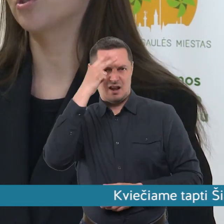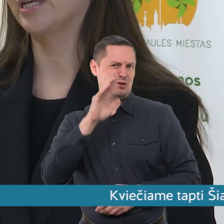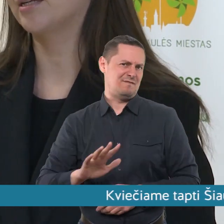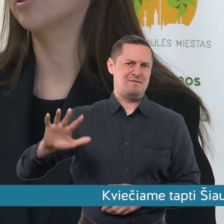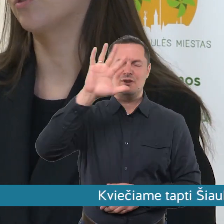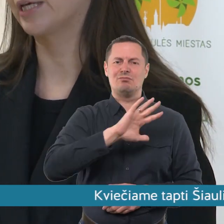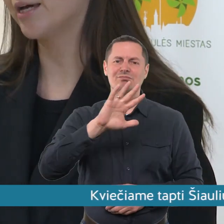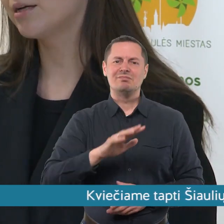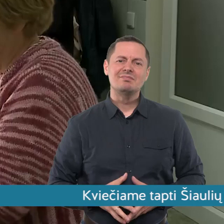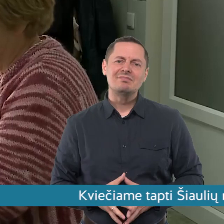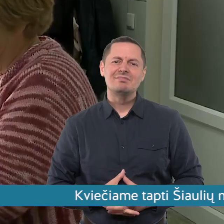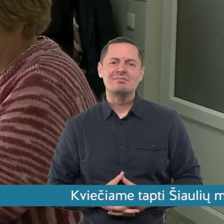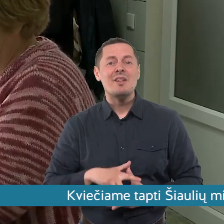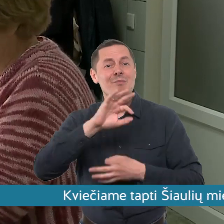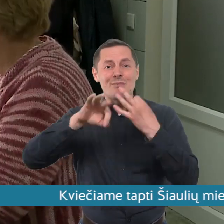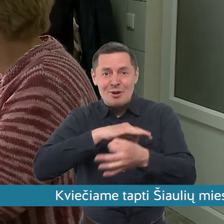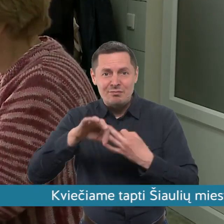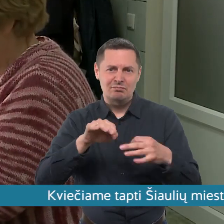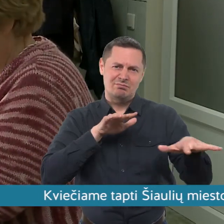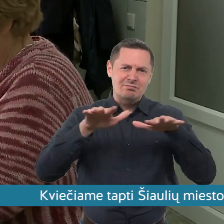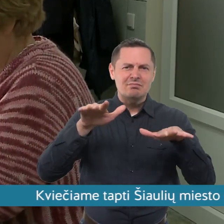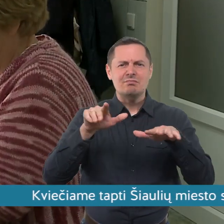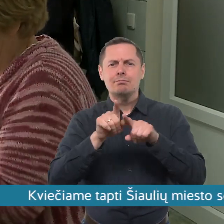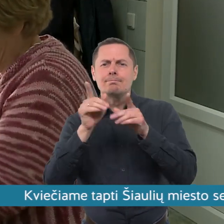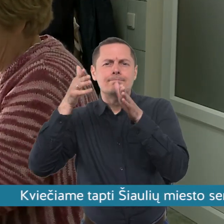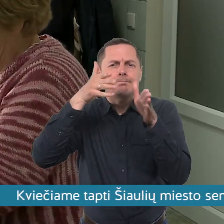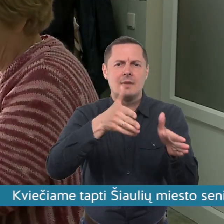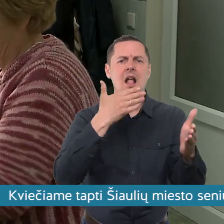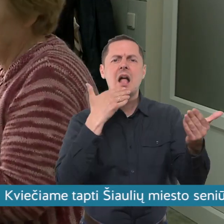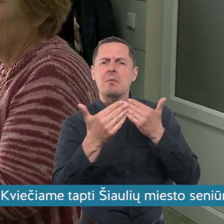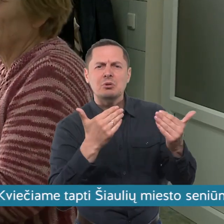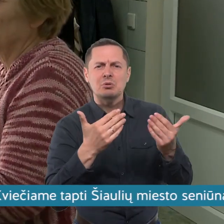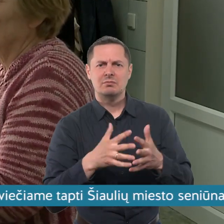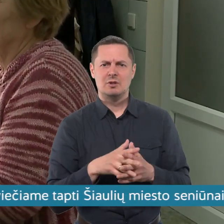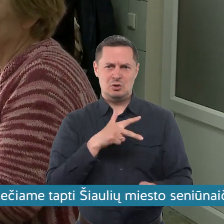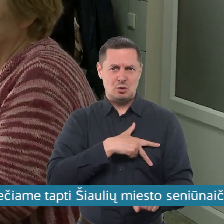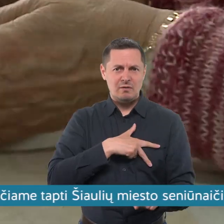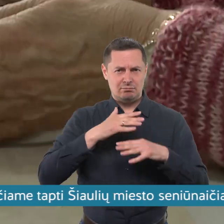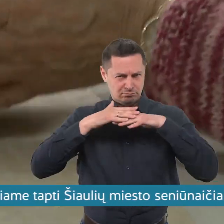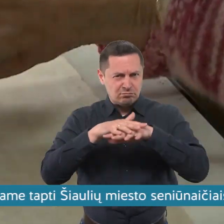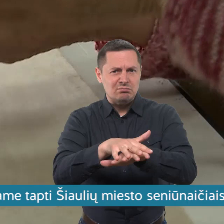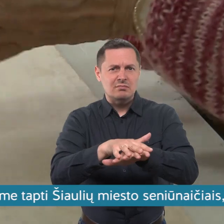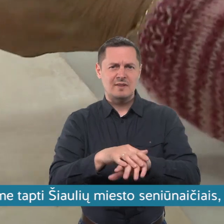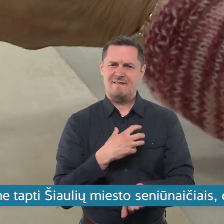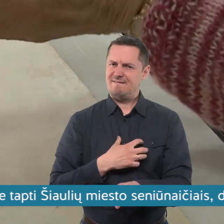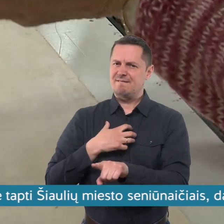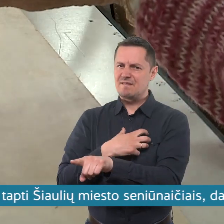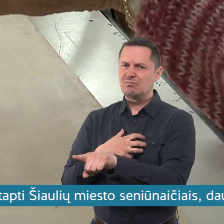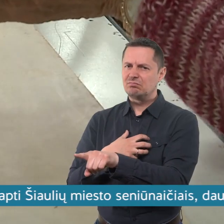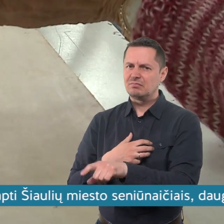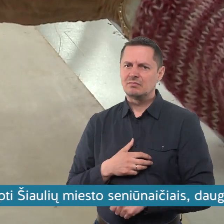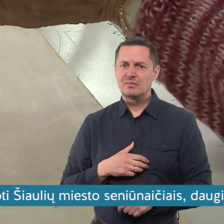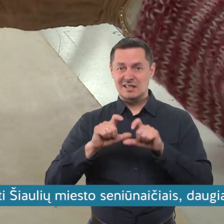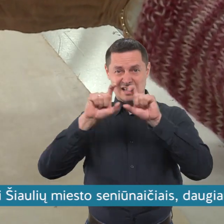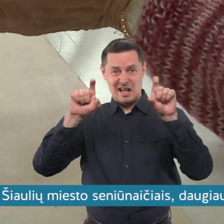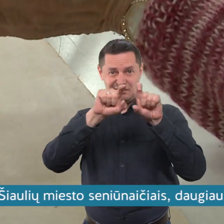ir visoje Lietuvoje. Šio projekto veiklo stipri orientuotos į bendravimą ir socialinį integraciją, tam yra pasitelkiamas ir